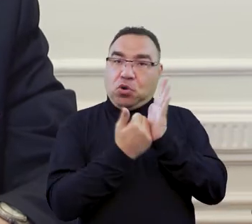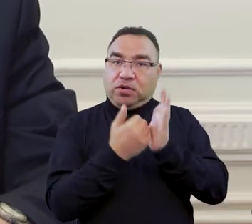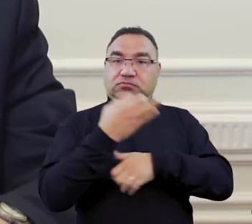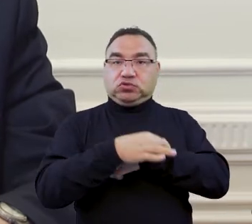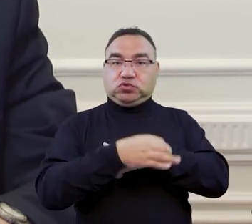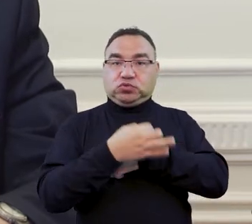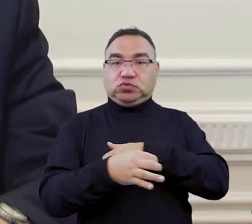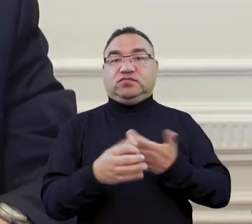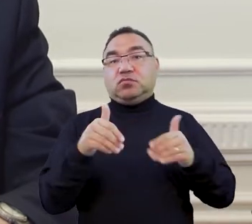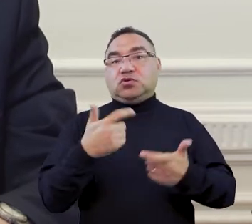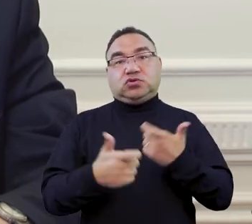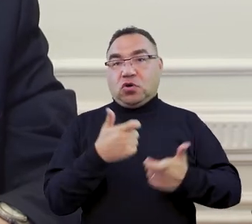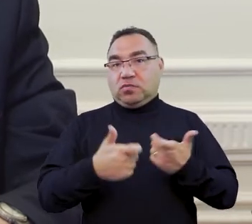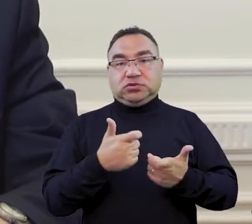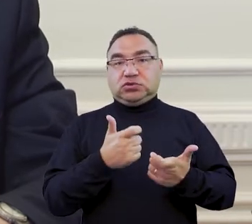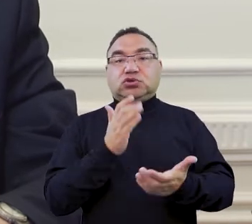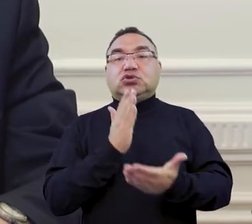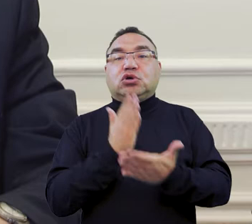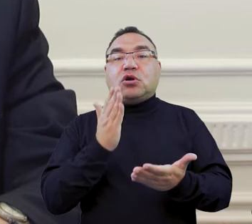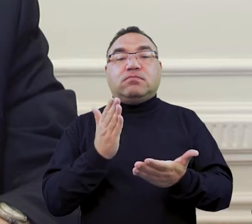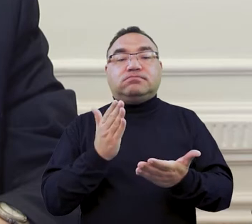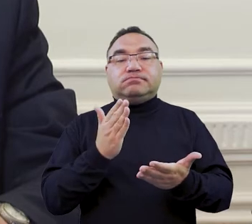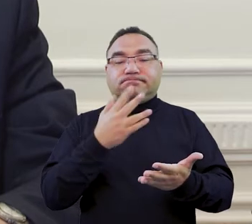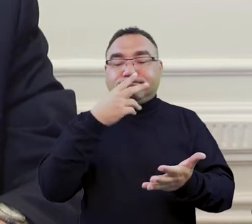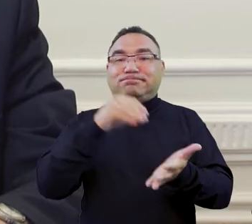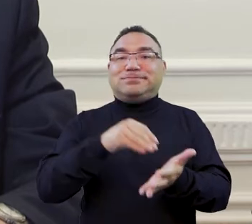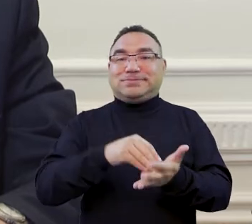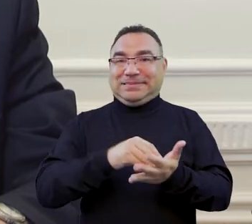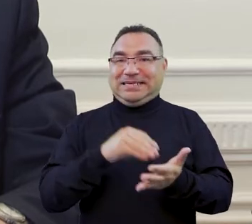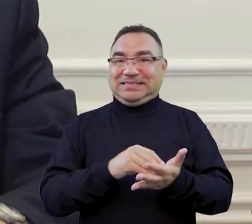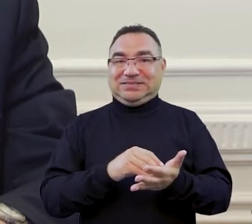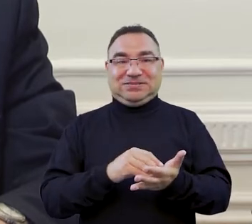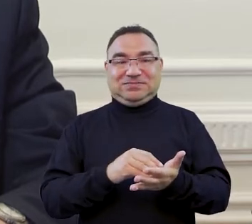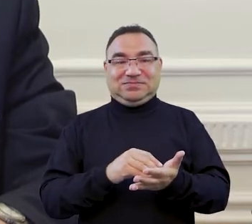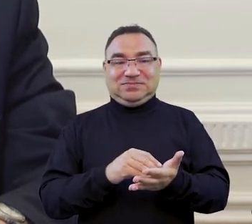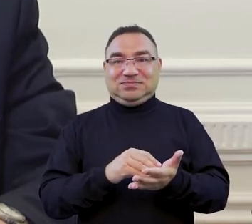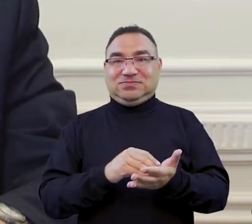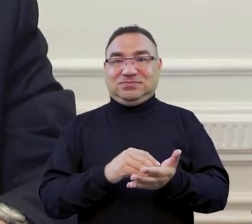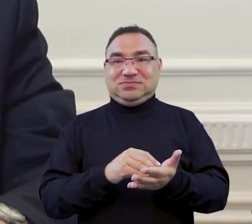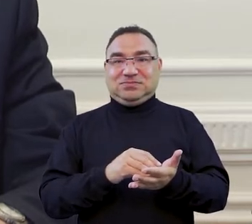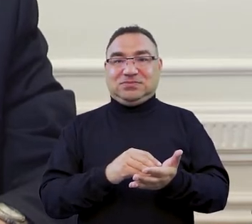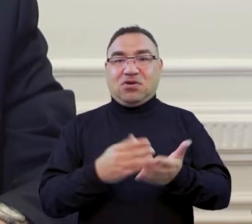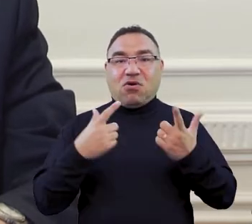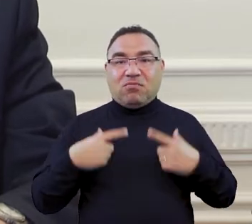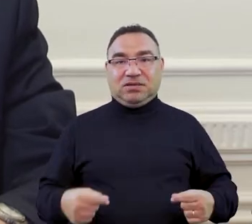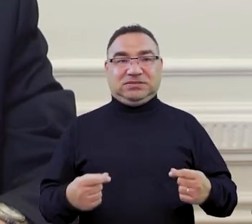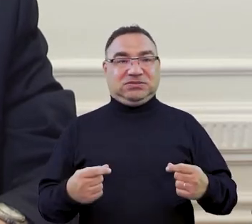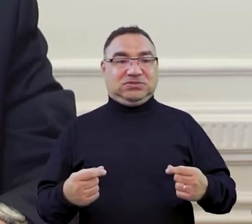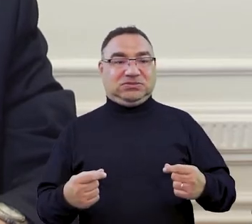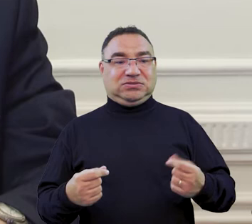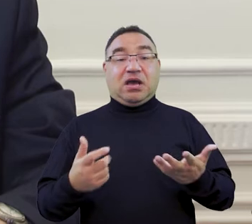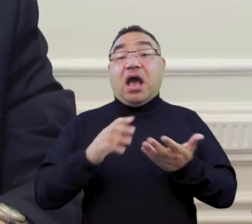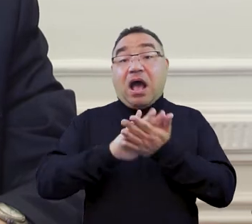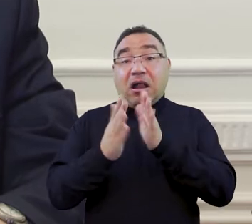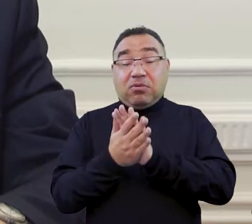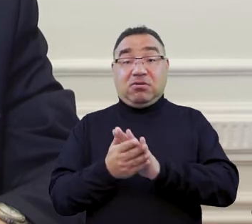może być uzyskana tylko w oparciu o metody, techniki kształcenia na